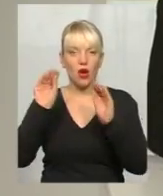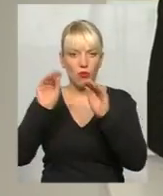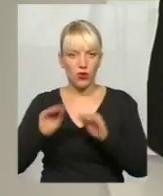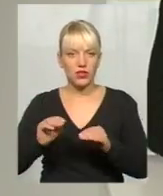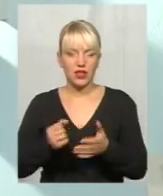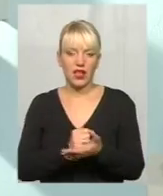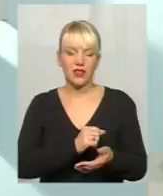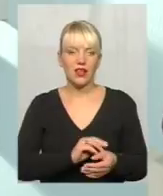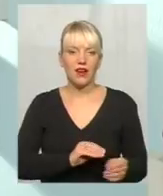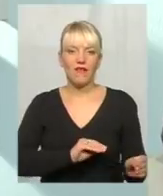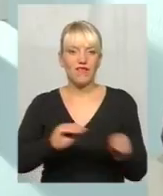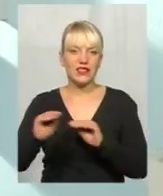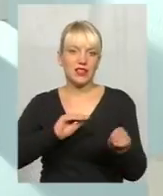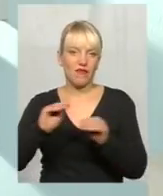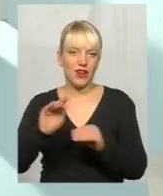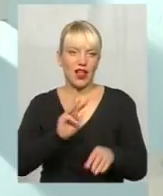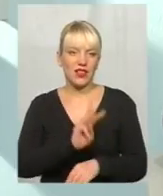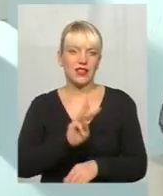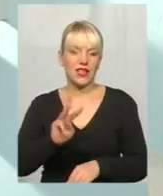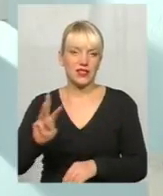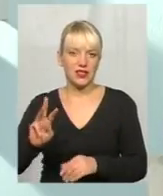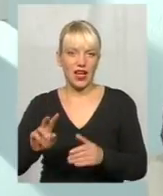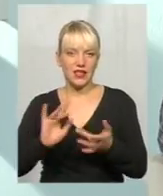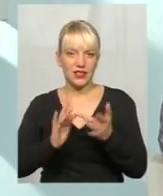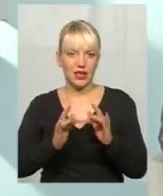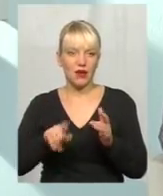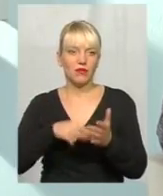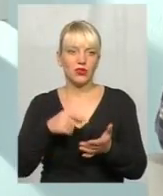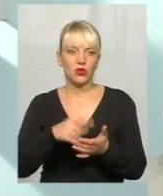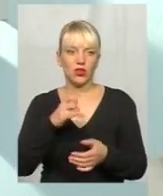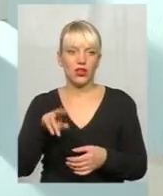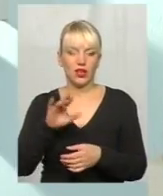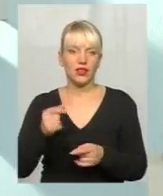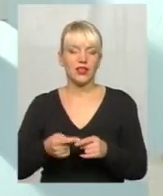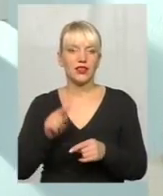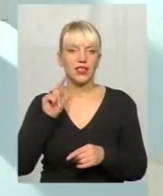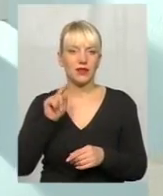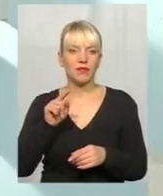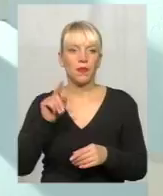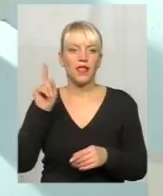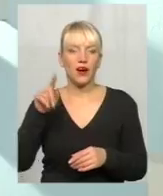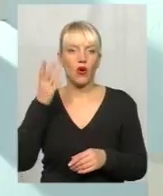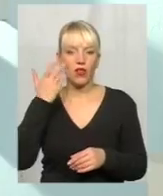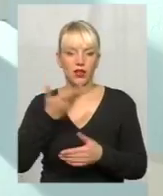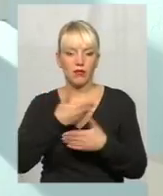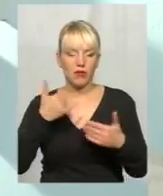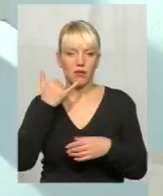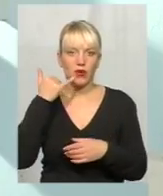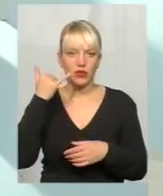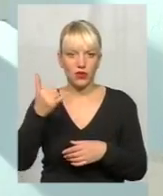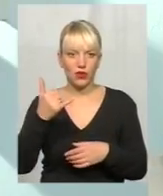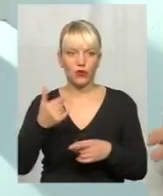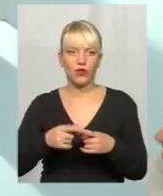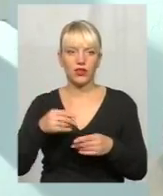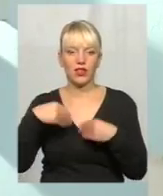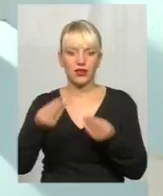сайті міської ради, так? Тобто, був відповідний розділ і всі постанови, тобто, навіть ми, коли телефонували, знати інформацію, голова